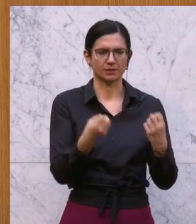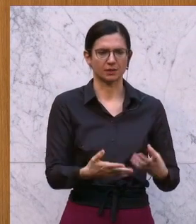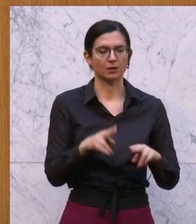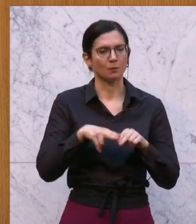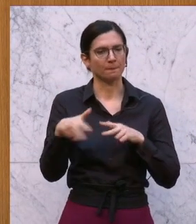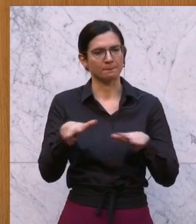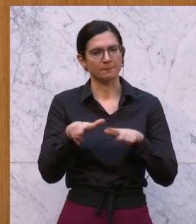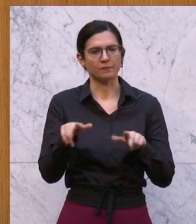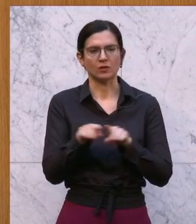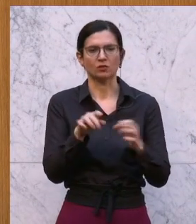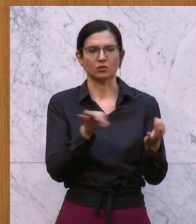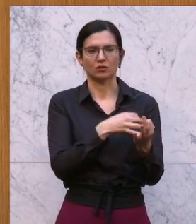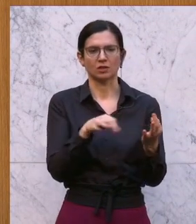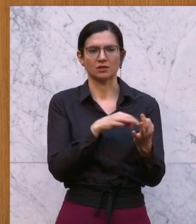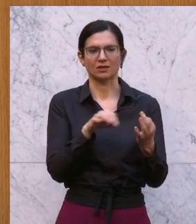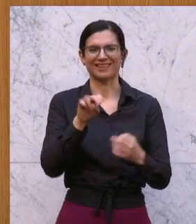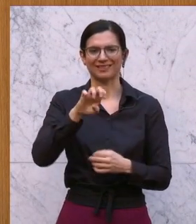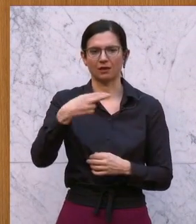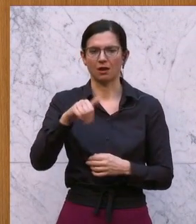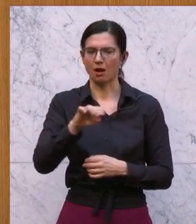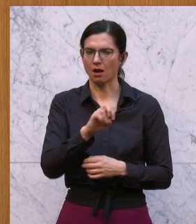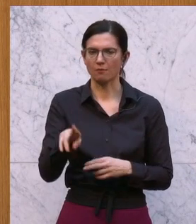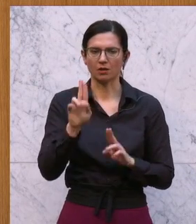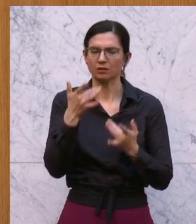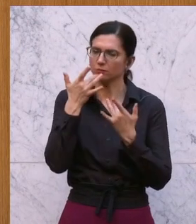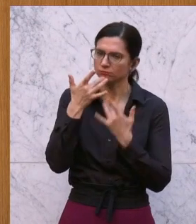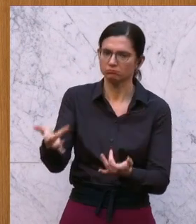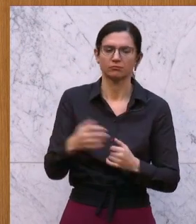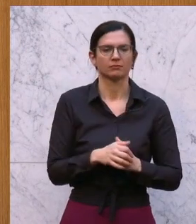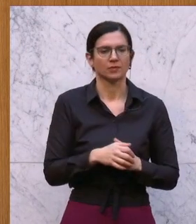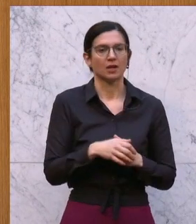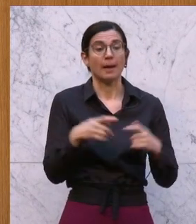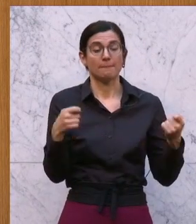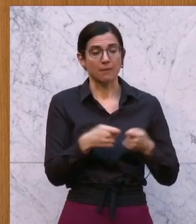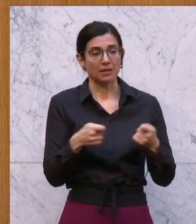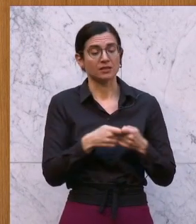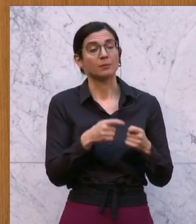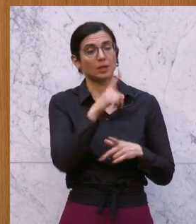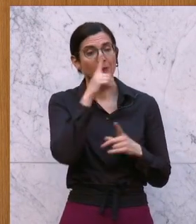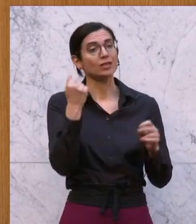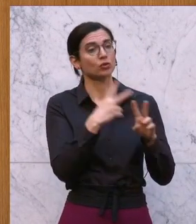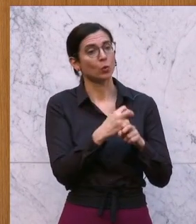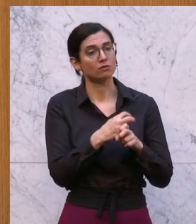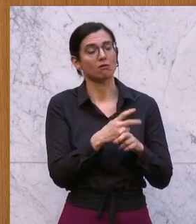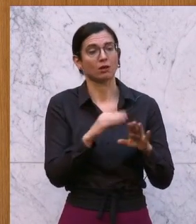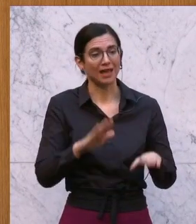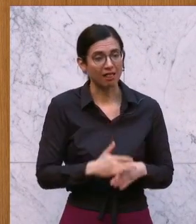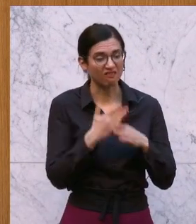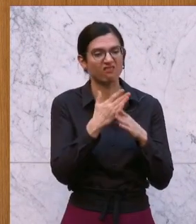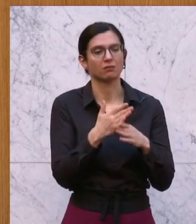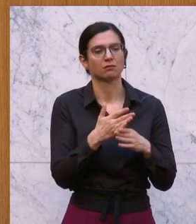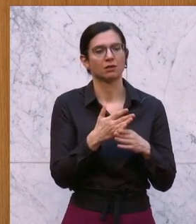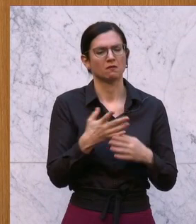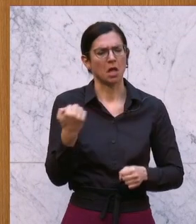Bundesregierung und der Kanzler Karl Nehammer dementsprechend gratulieren. Maßnahmen, die den Menschen in Österreich helfen. Wir